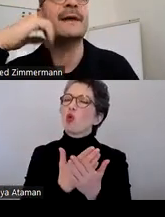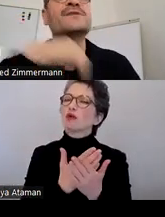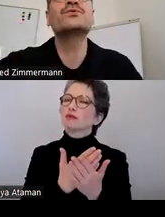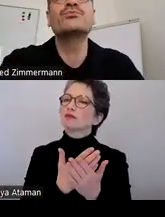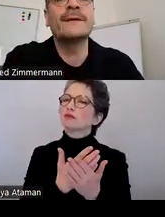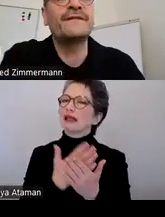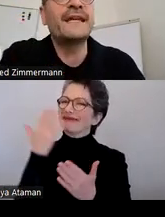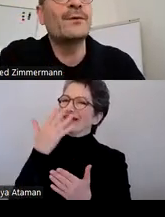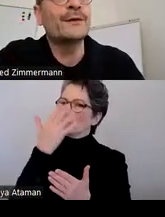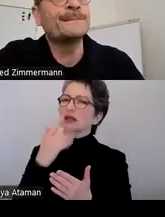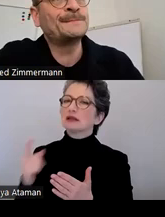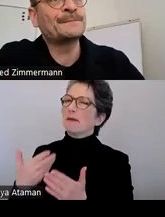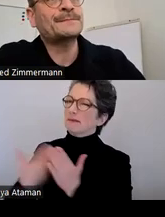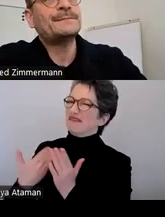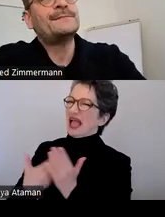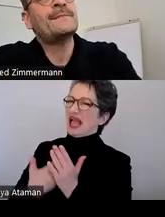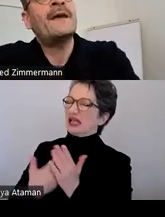wollen, eine absolute Buchempfehlung.